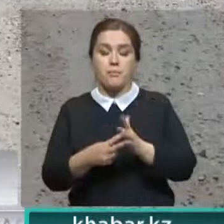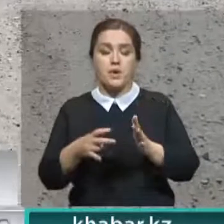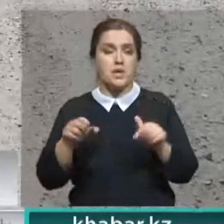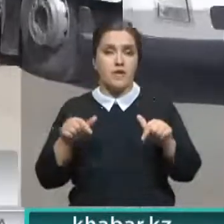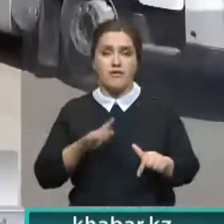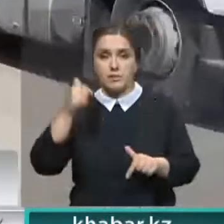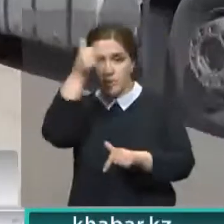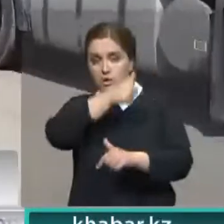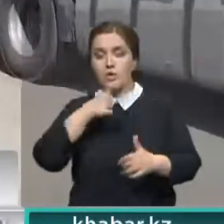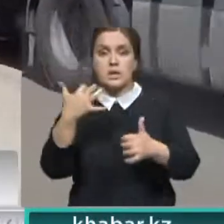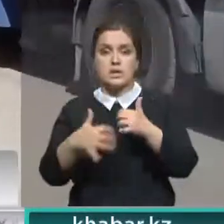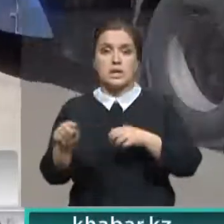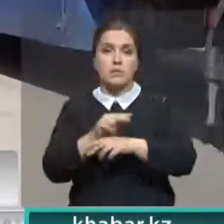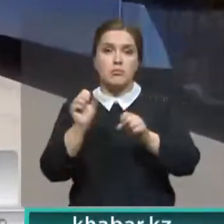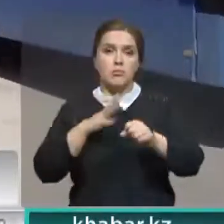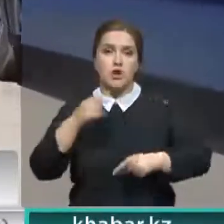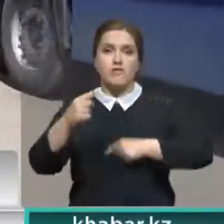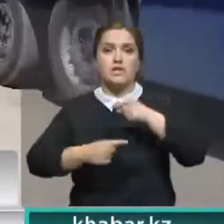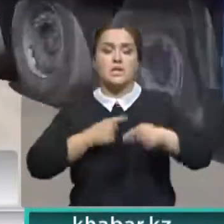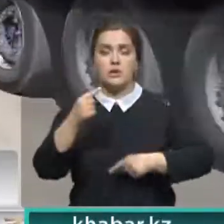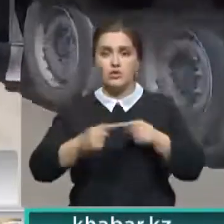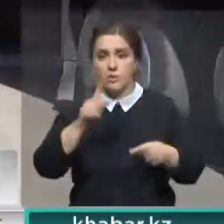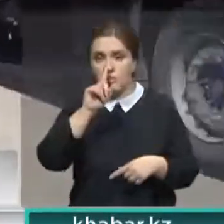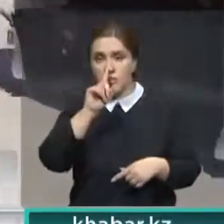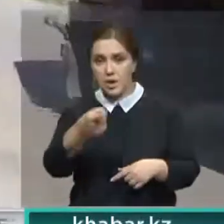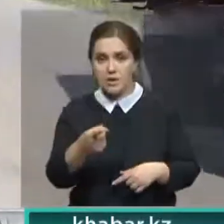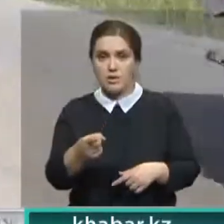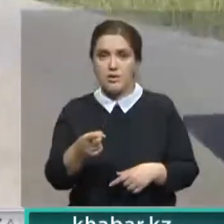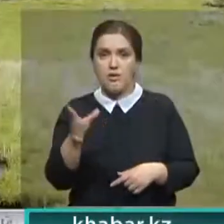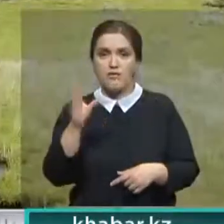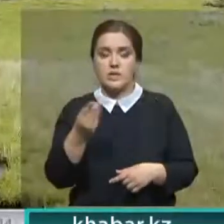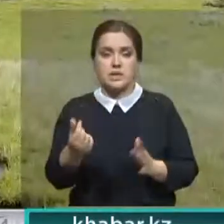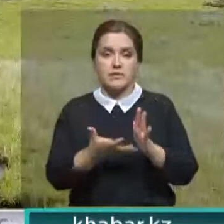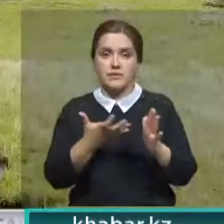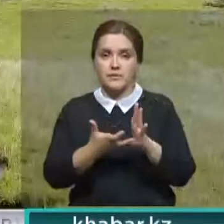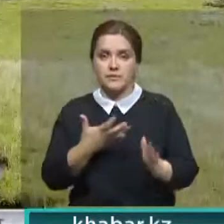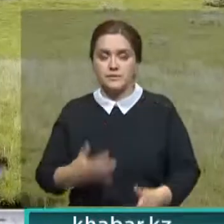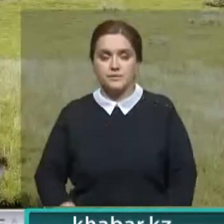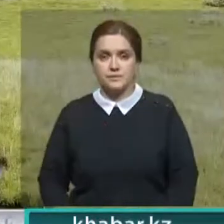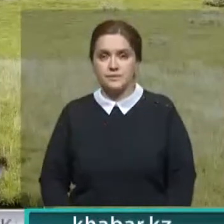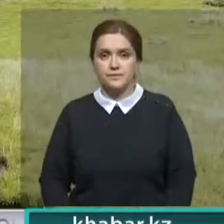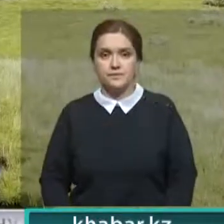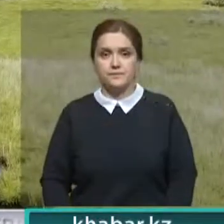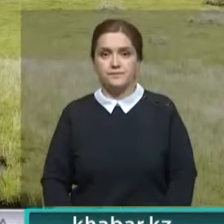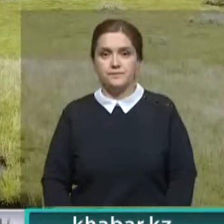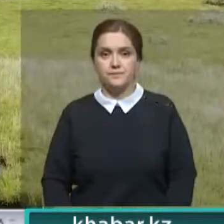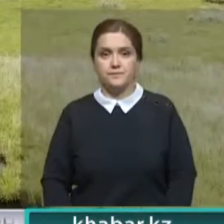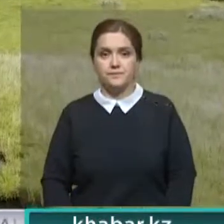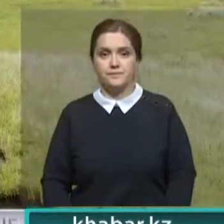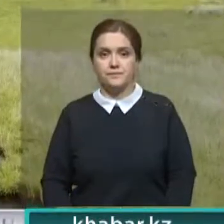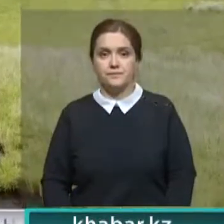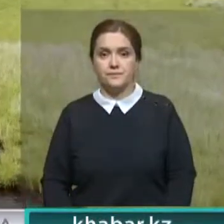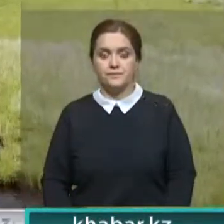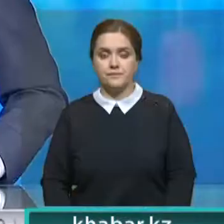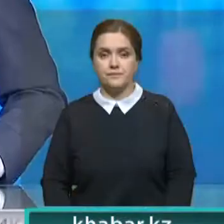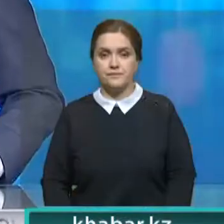году. Средний ремонт проведут, возможно, в следующем сезоне. Все, как всегда, упирается в деньги. Артем Грапов, Сергей Тартенберг, Куснаяская область. Итоги дня.